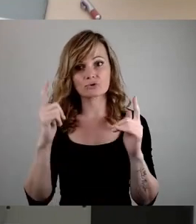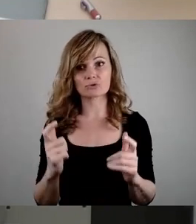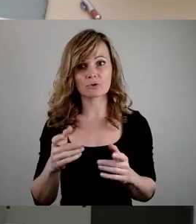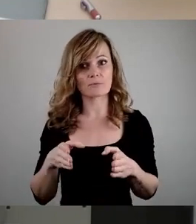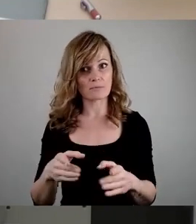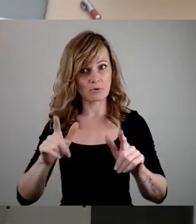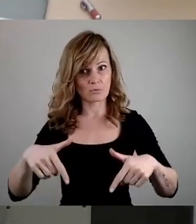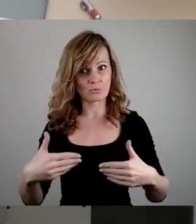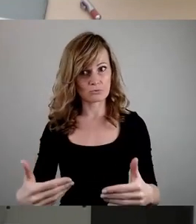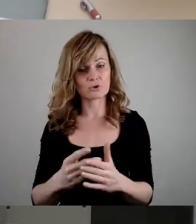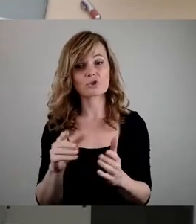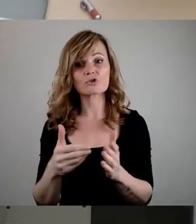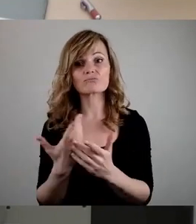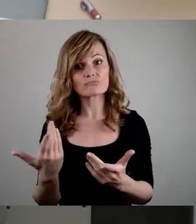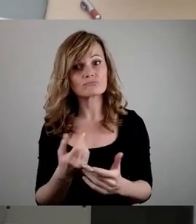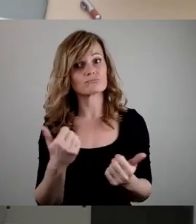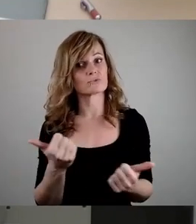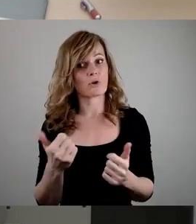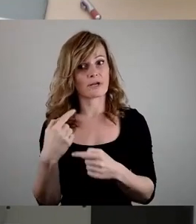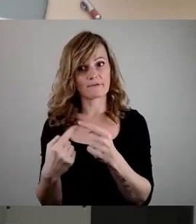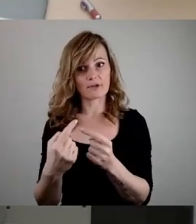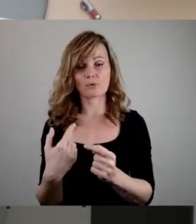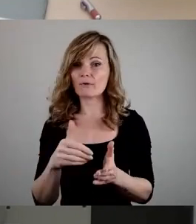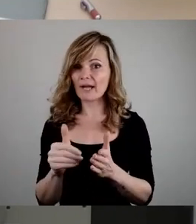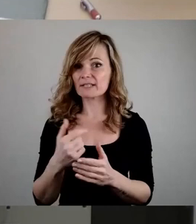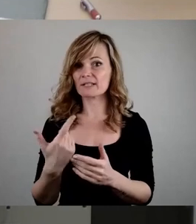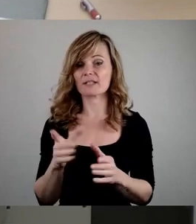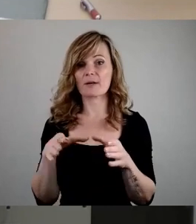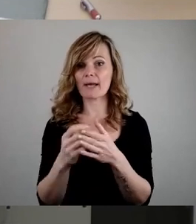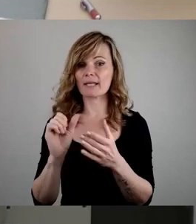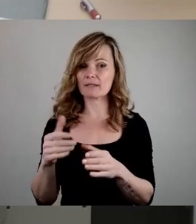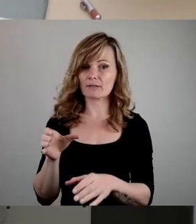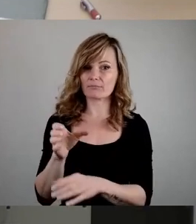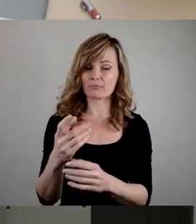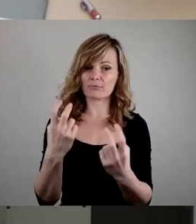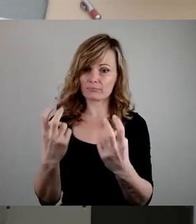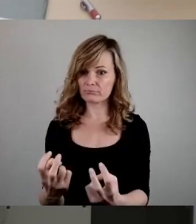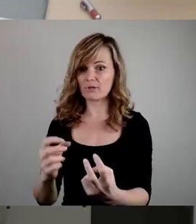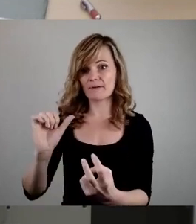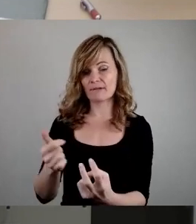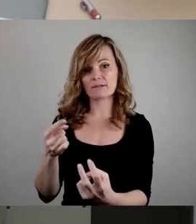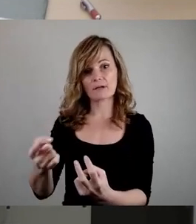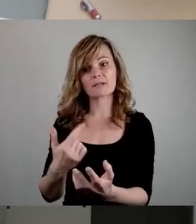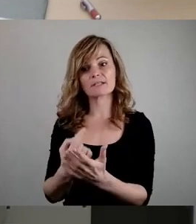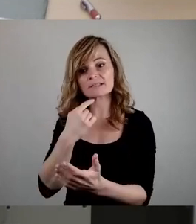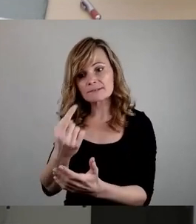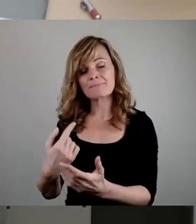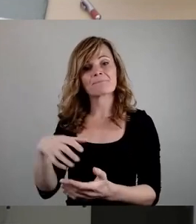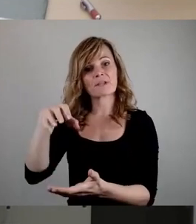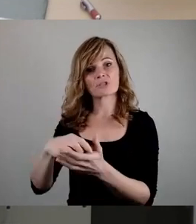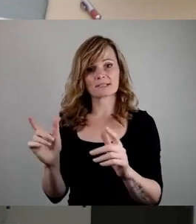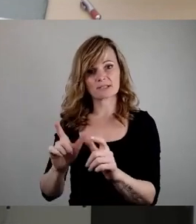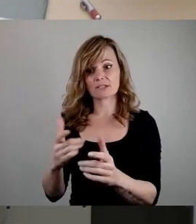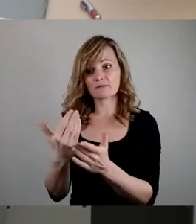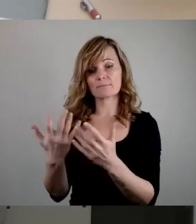Es gibt also erfreuliche Entwicklungen. Eine weitere Gemeinde hat sich in Dresden niedergelassen gegründet. Das spricht für die Bereitschaft der Stadtgesellschaft und auch für die